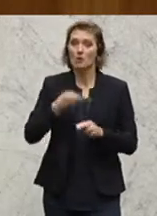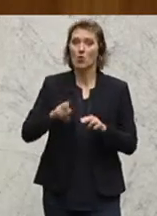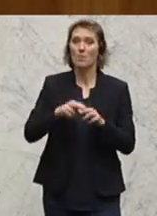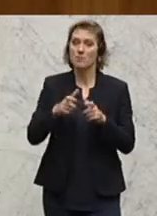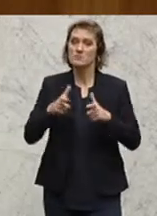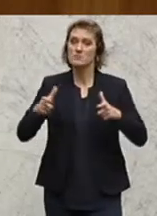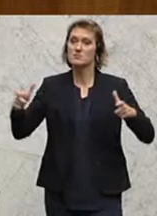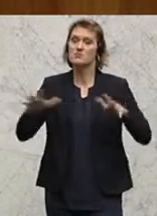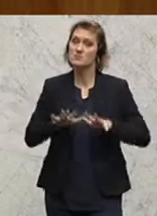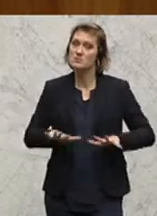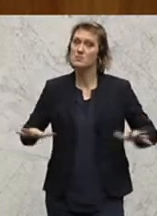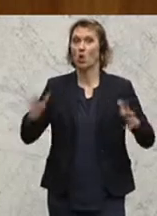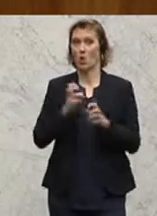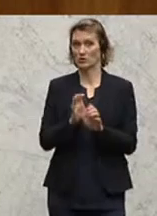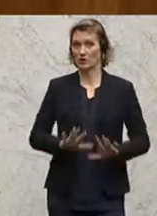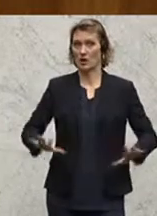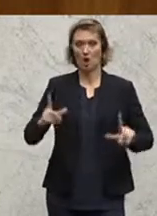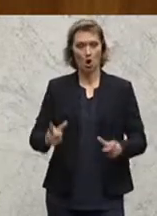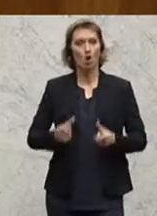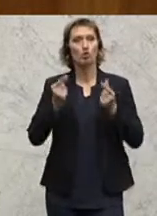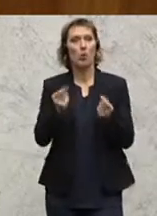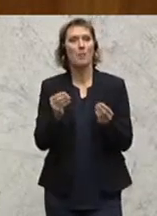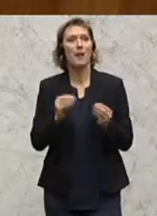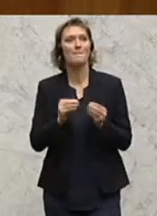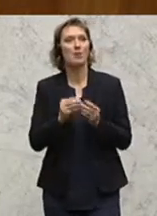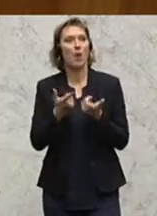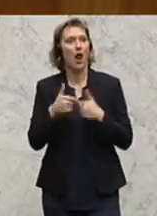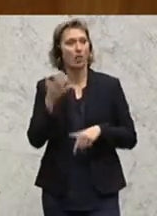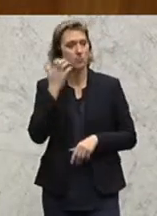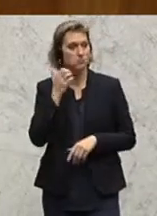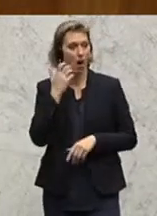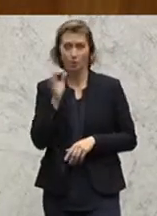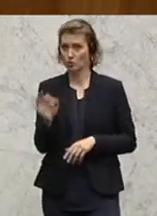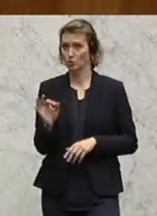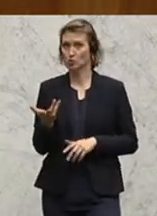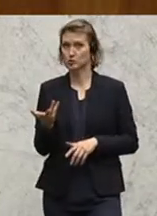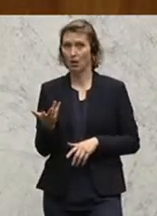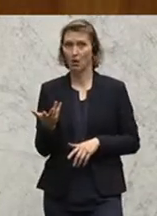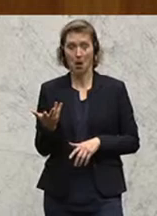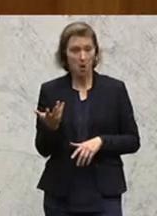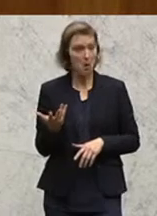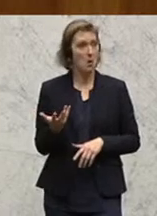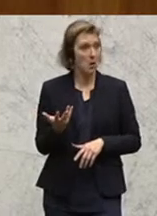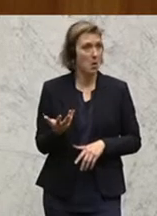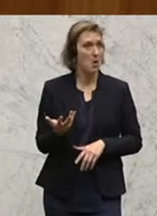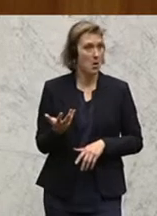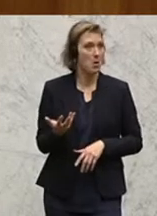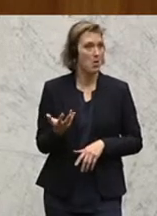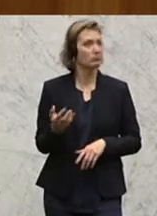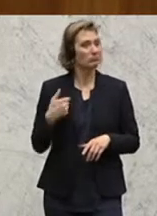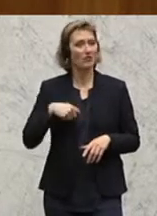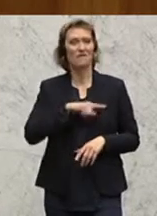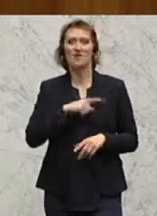diesen Erfolg nicht auf ganz Österreich aus? Eine Verdoppelung des Biolandbaus in Österreich ist doch eigentlich eine Sache, die